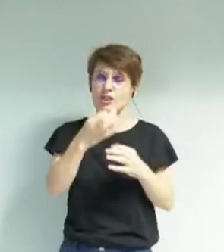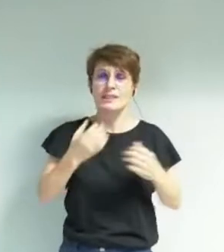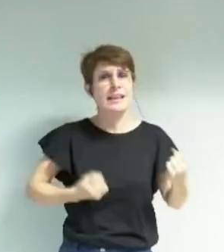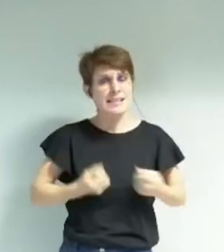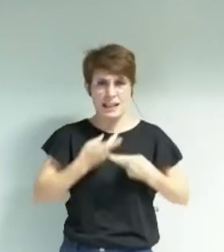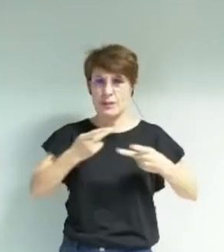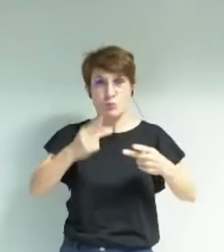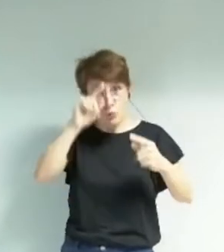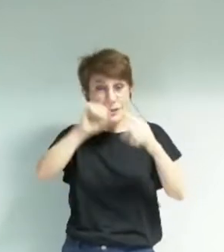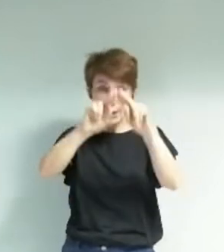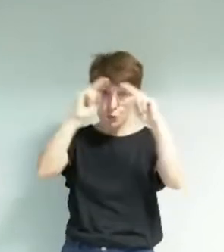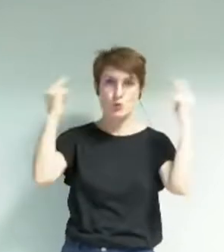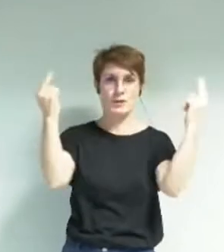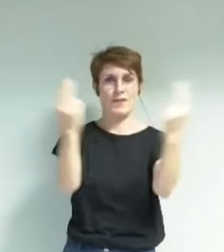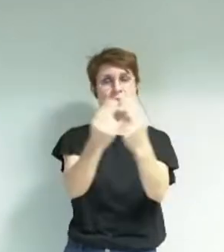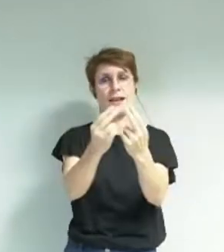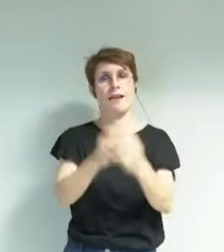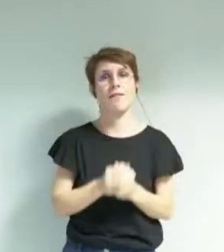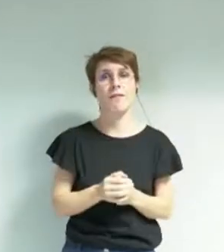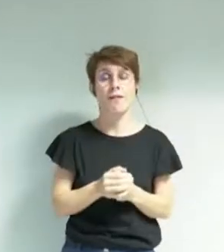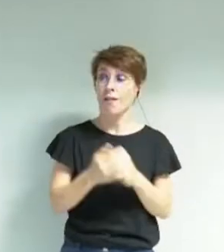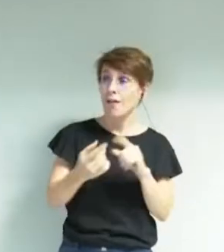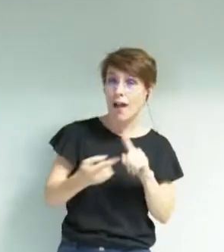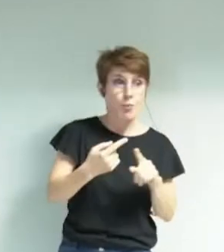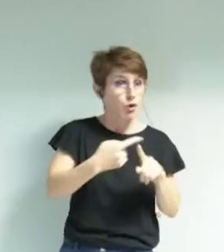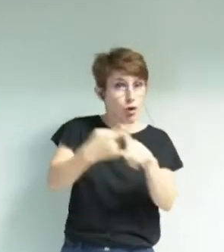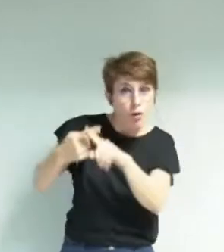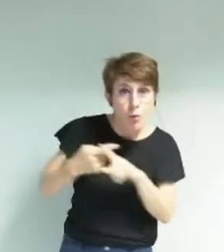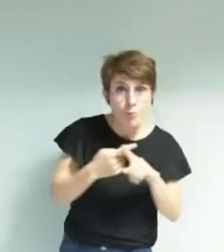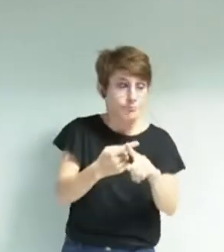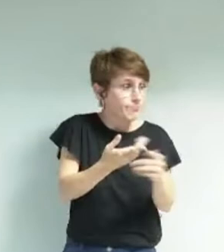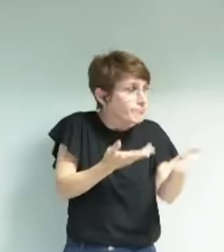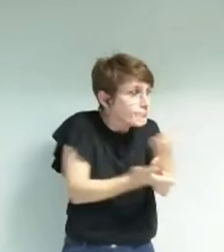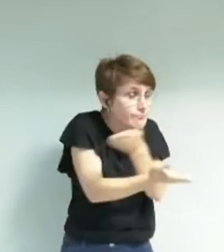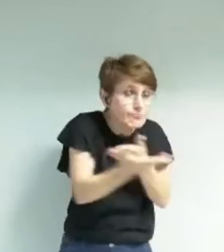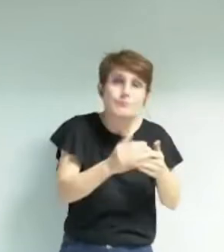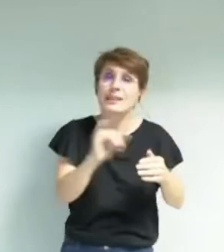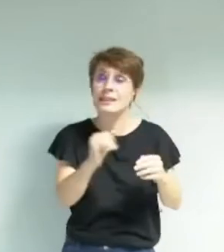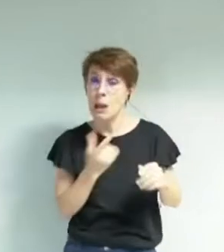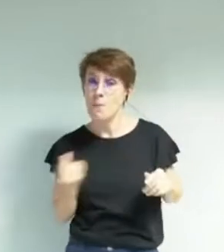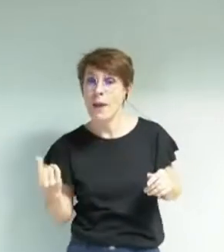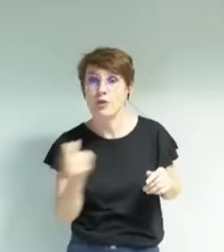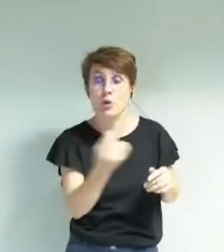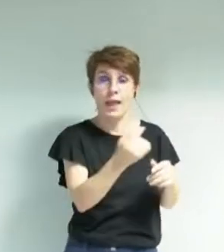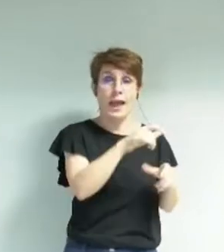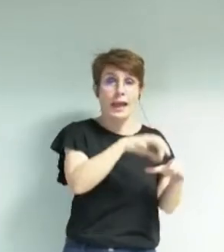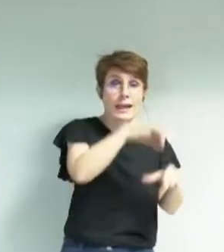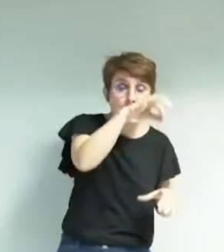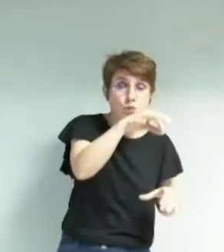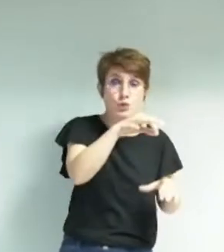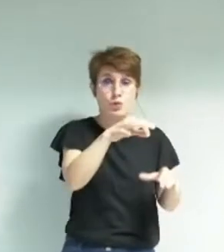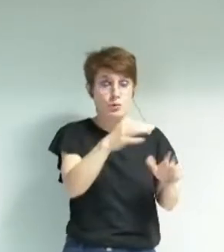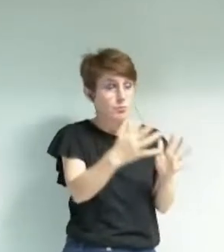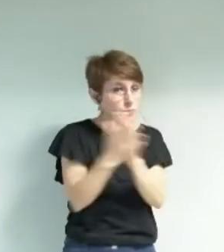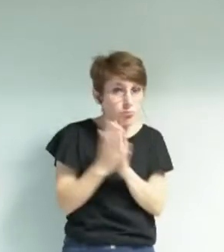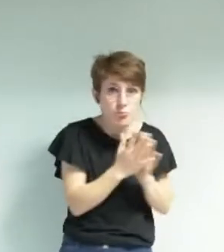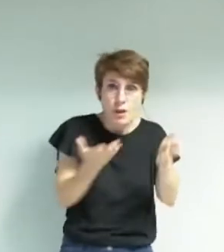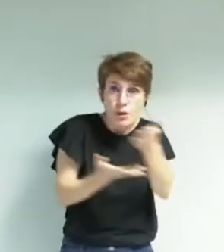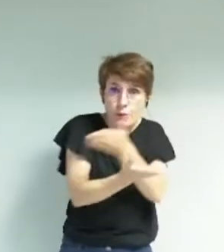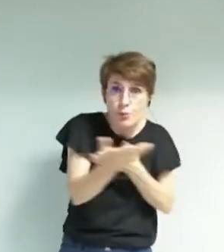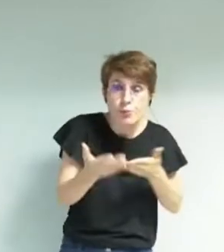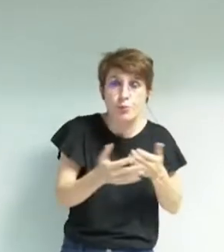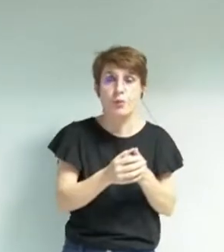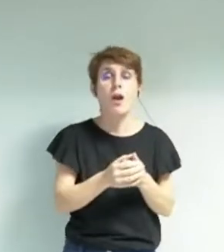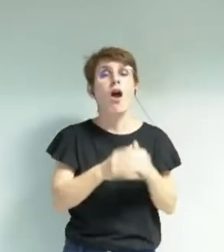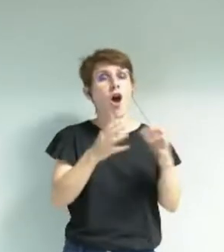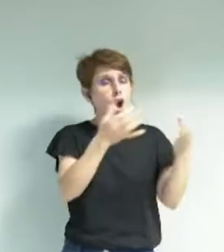réguliers d'échanges et de partage permettent de nourrir la relation partenariale entre élus et acteurs culturels. Un rendez-vous annuel dédié aux dispositifs